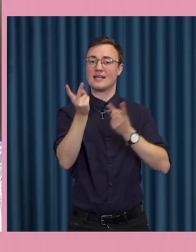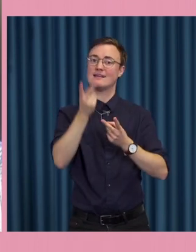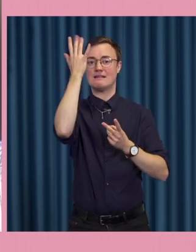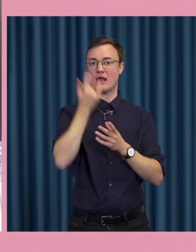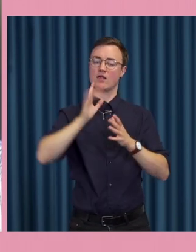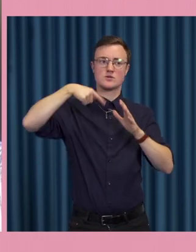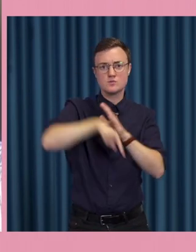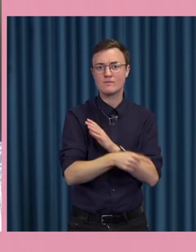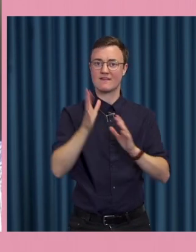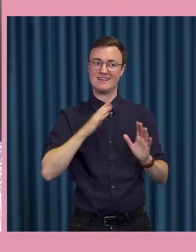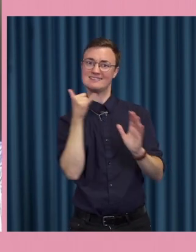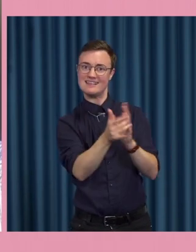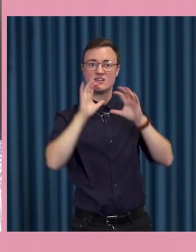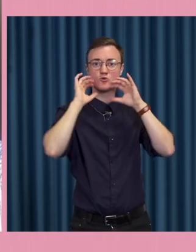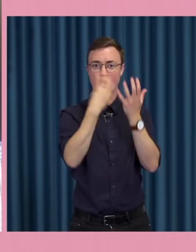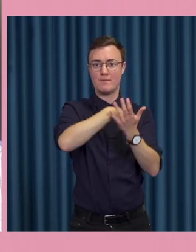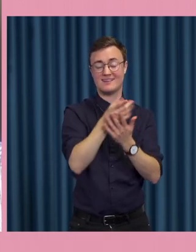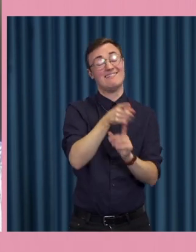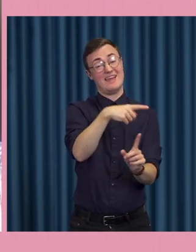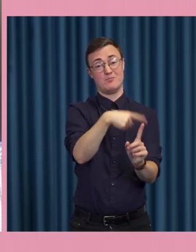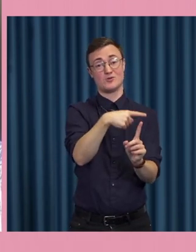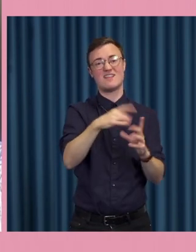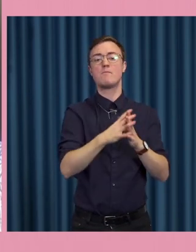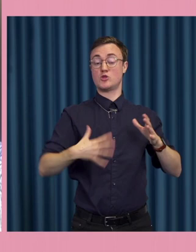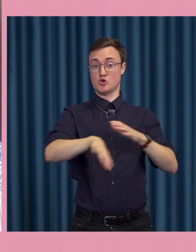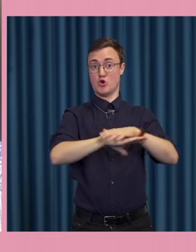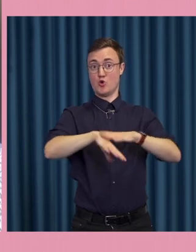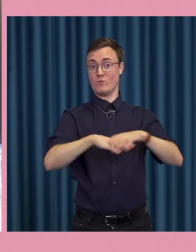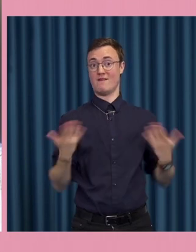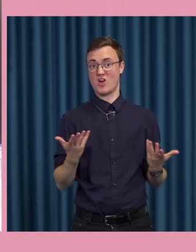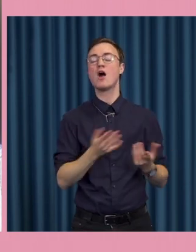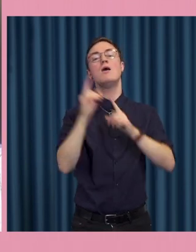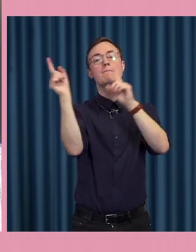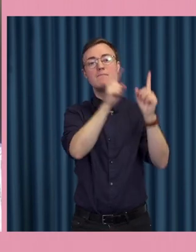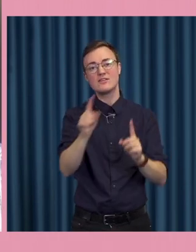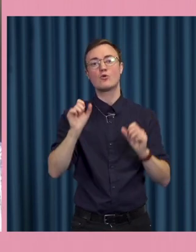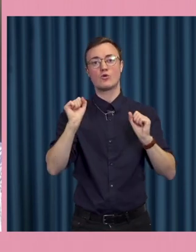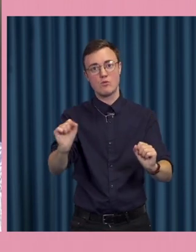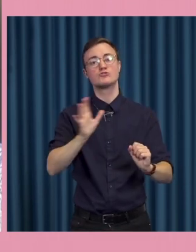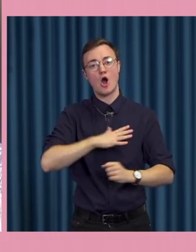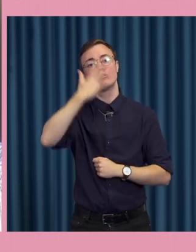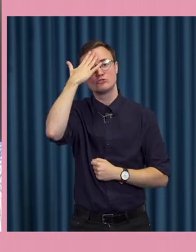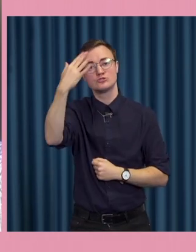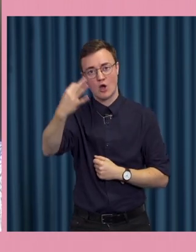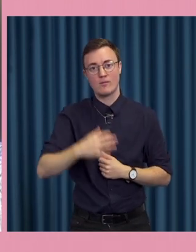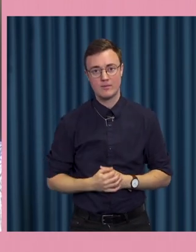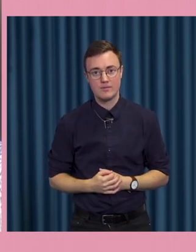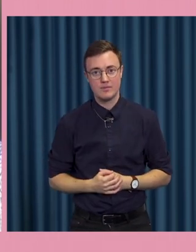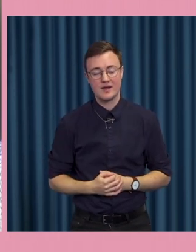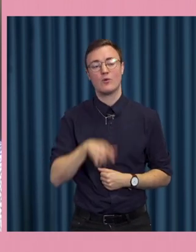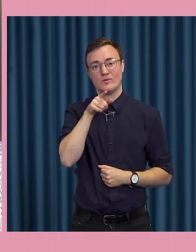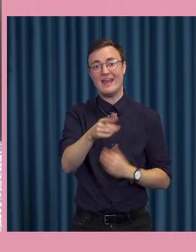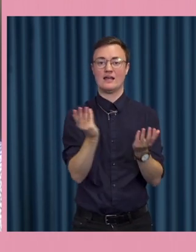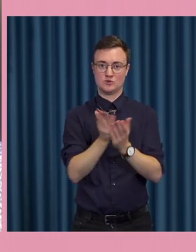medierna så att det är en bra sak men grunden för det måste ju vara att människor har en betydande kunskap och det ska